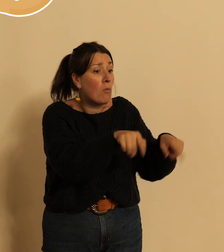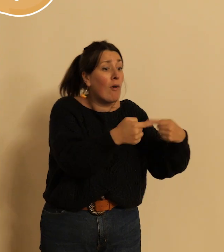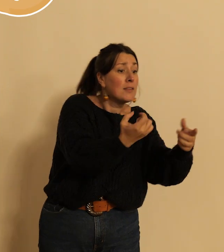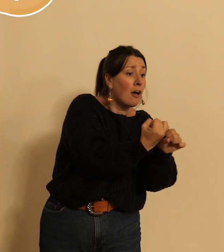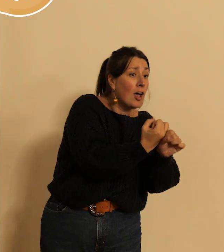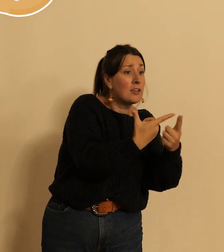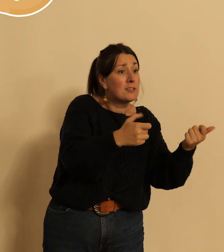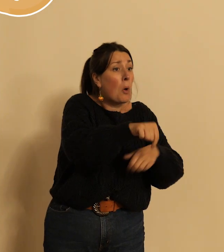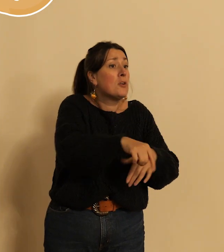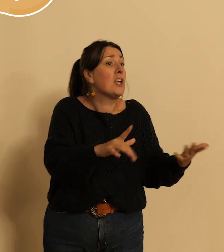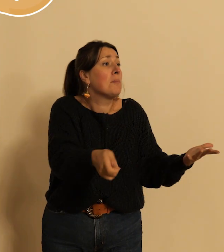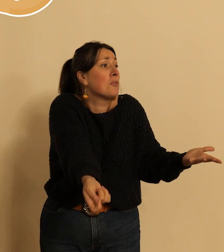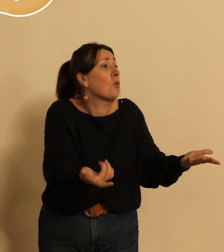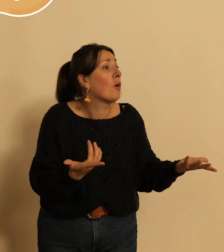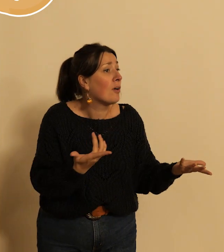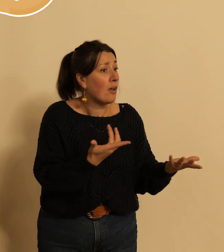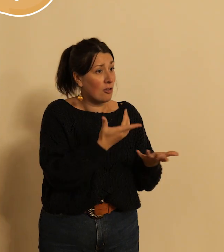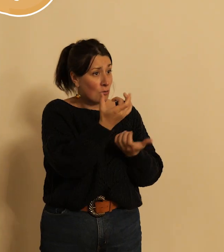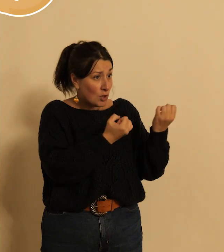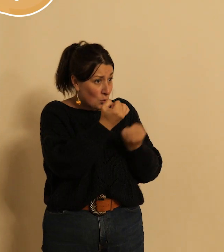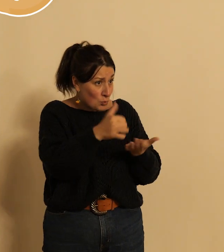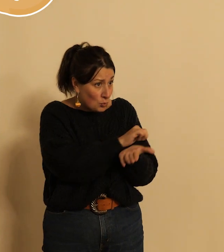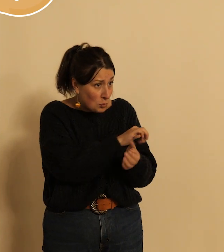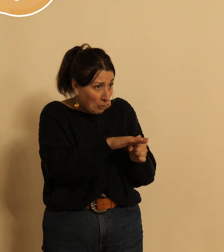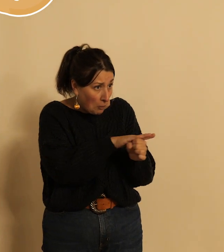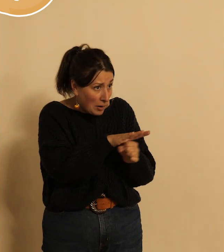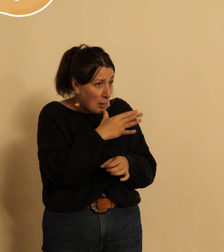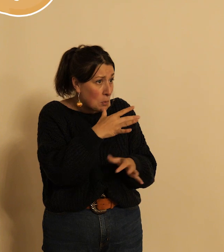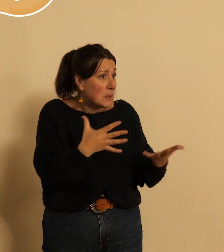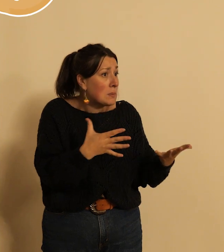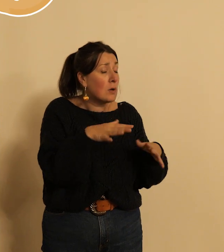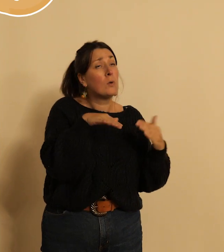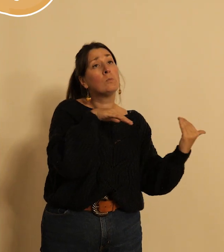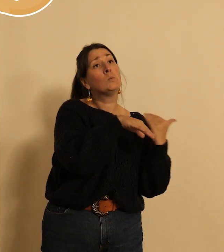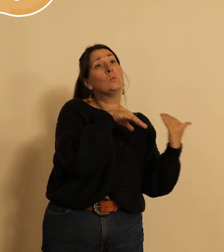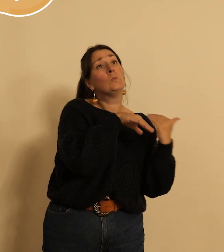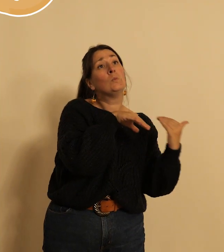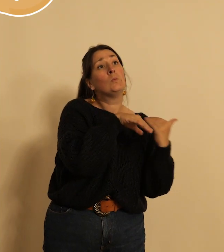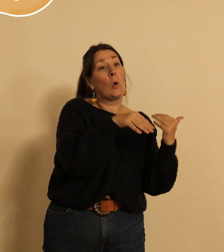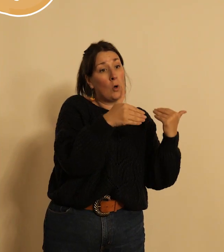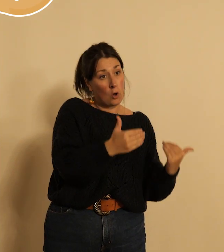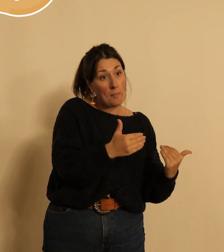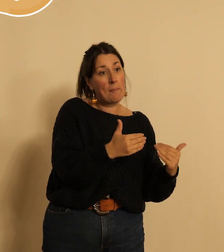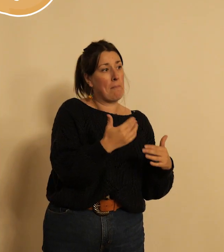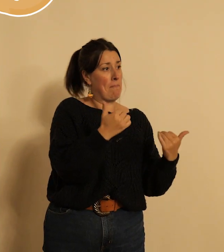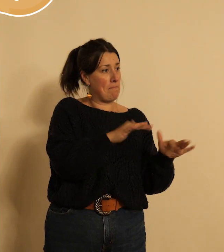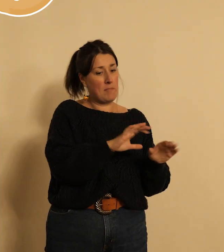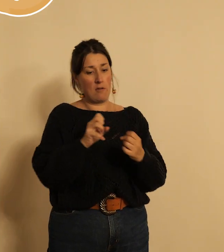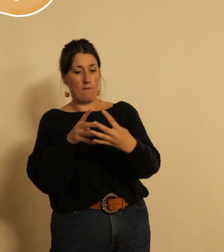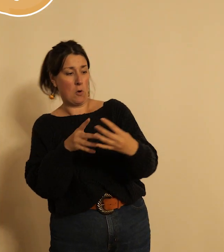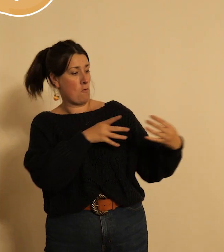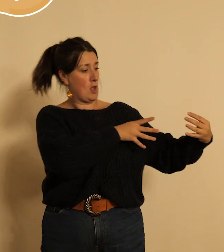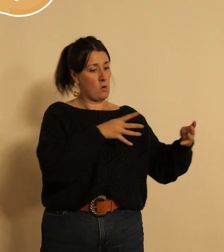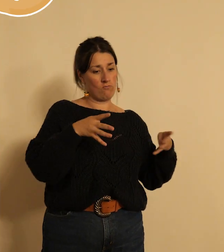du monstre les gens qui habitent là ont toujours le droit de débarrasser leur voiture de passer leur